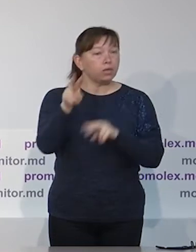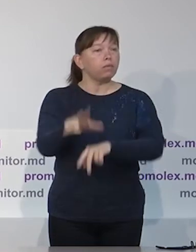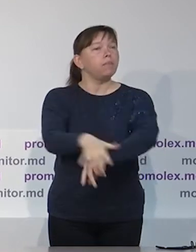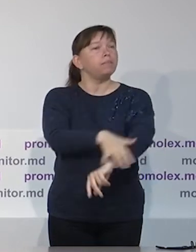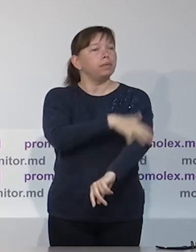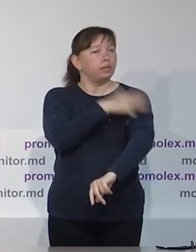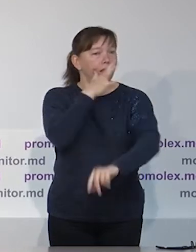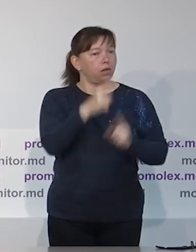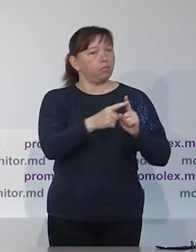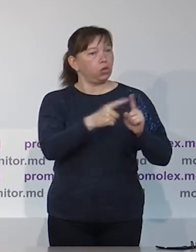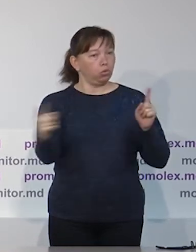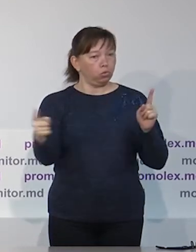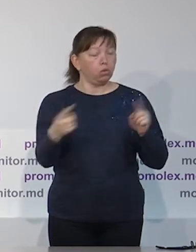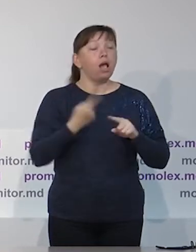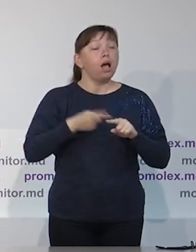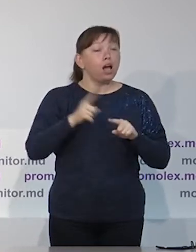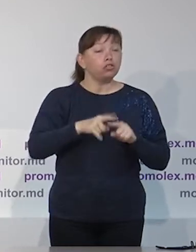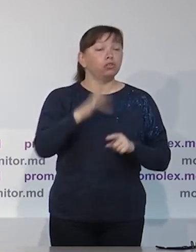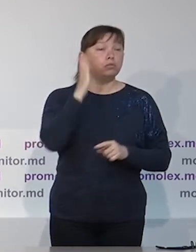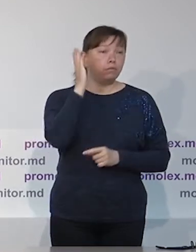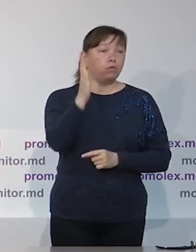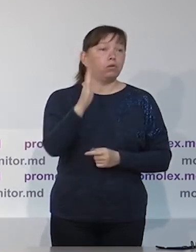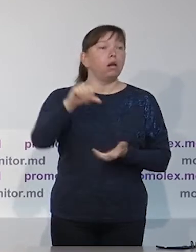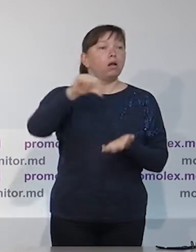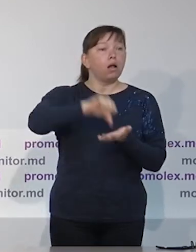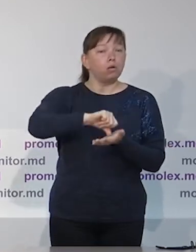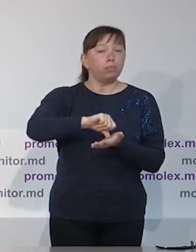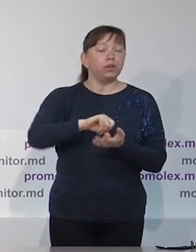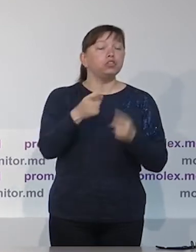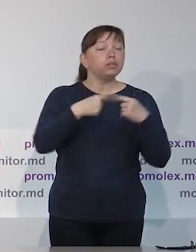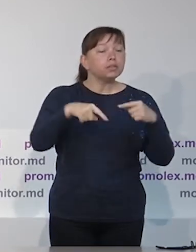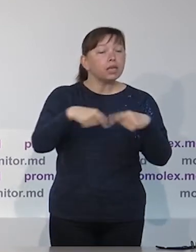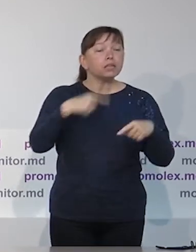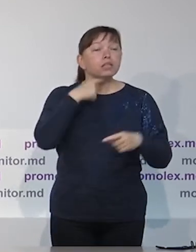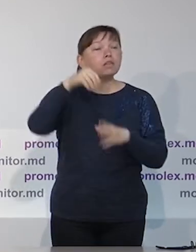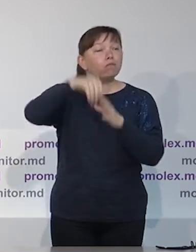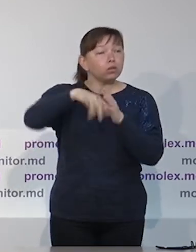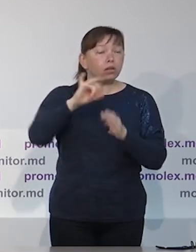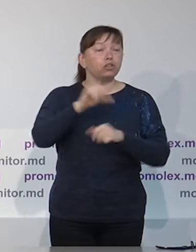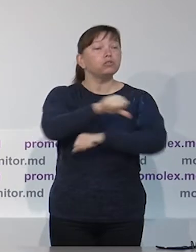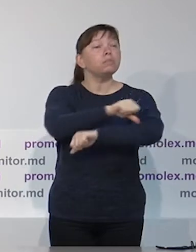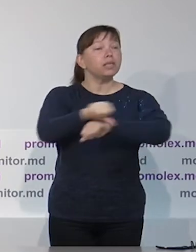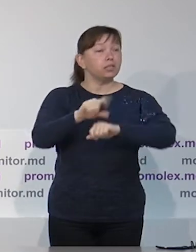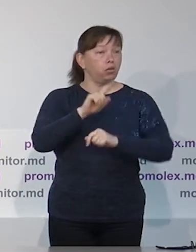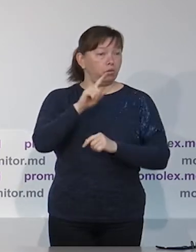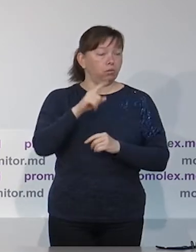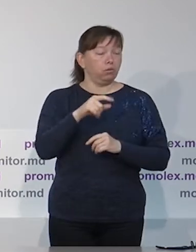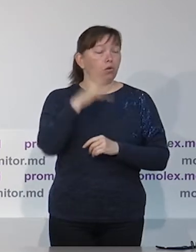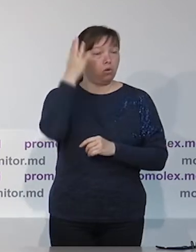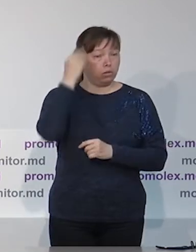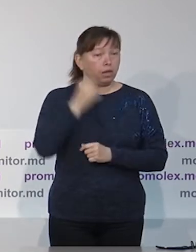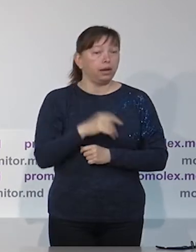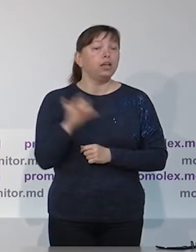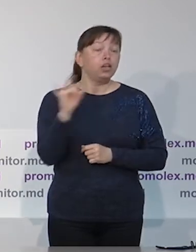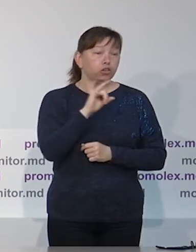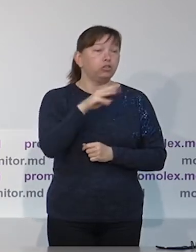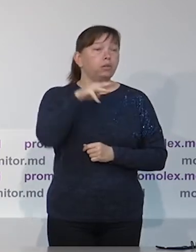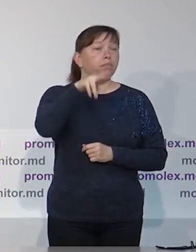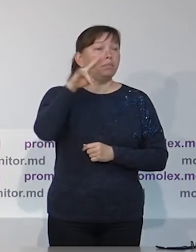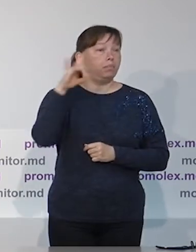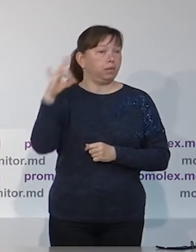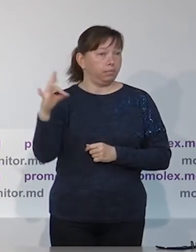долгосрочных наблюдателя, в том числе они охватят и избирательные участки за